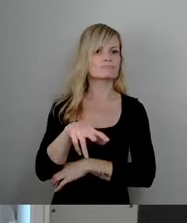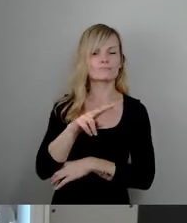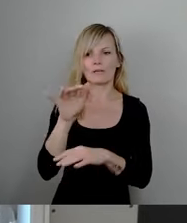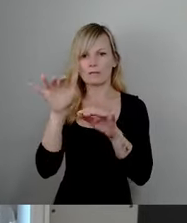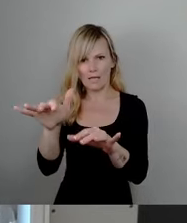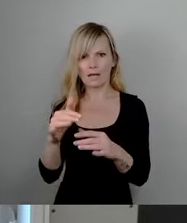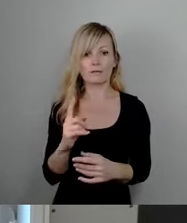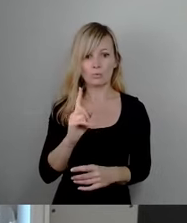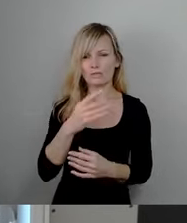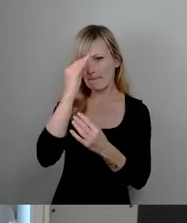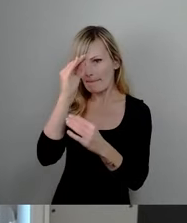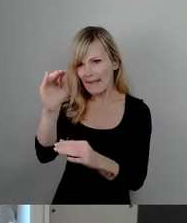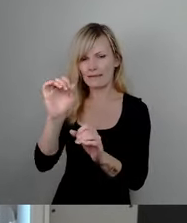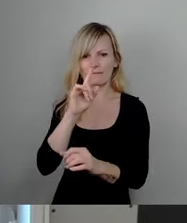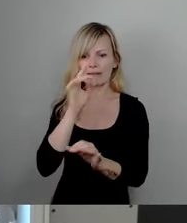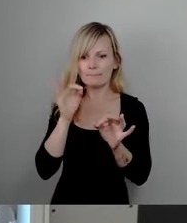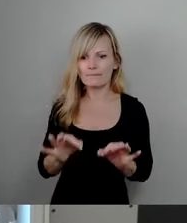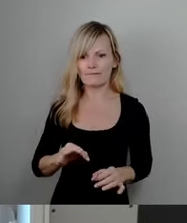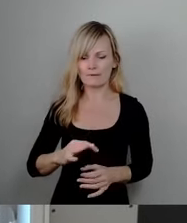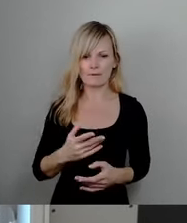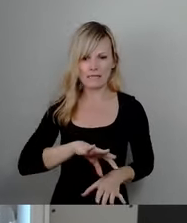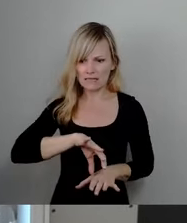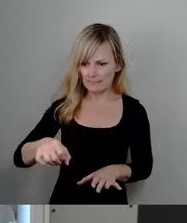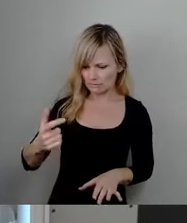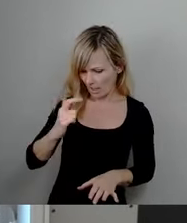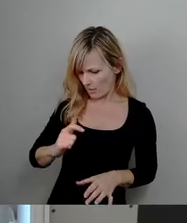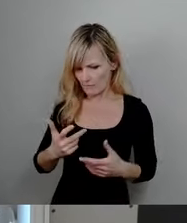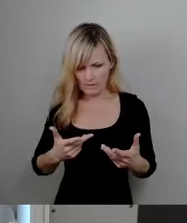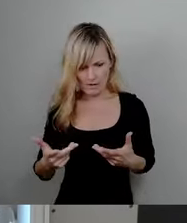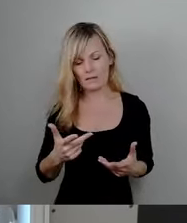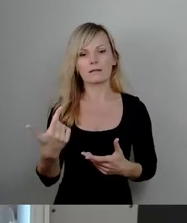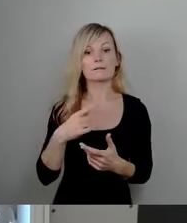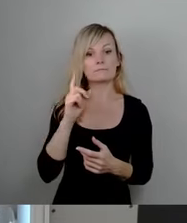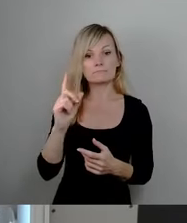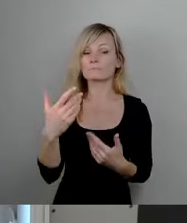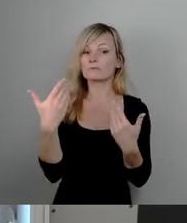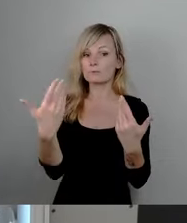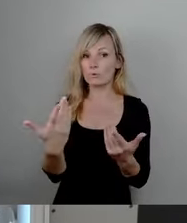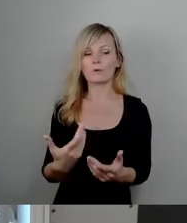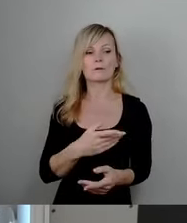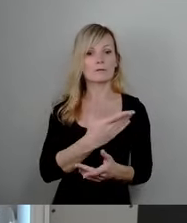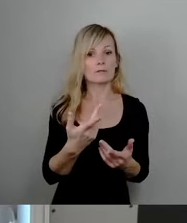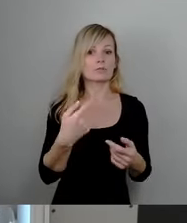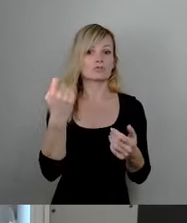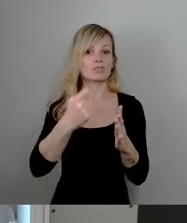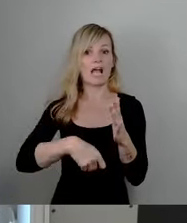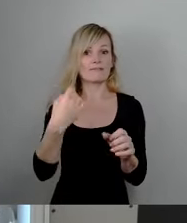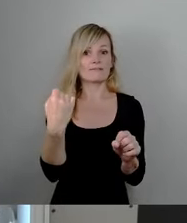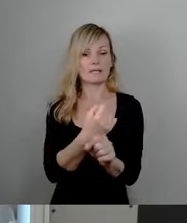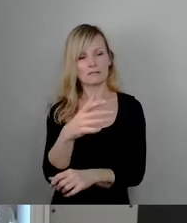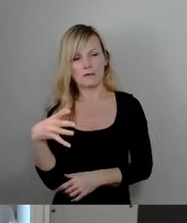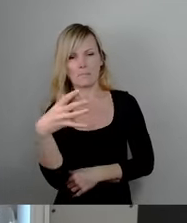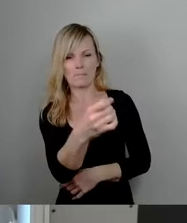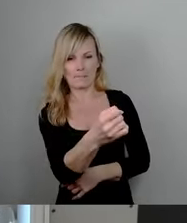Ergreifen von Straftätern dient, sondern zugleich ist es immer auch, und das ist einer der